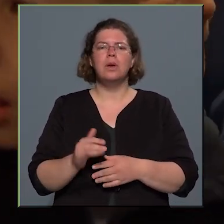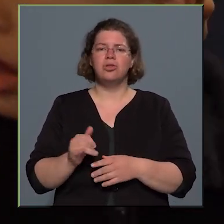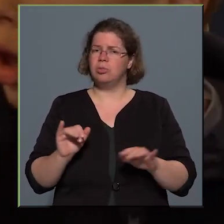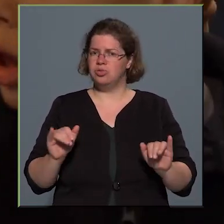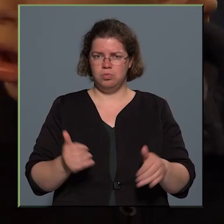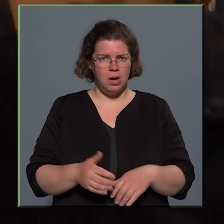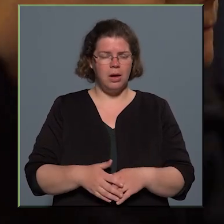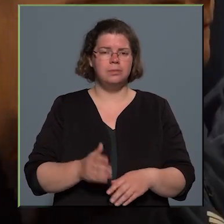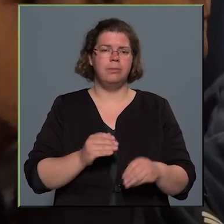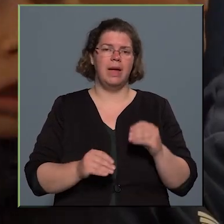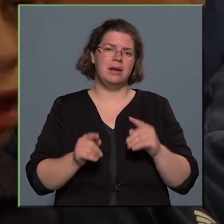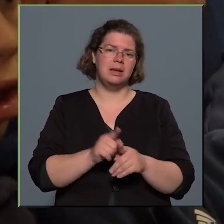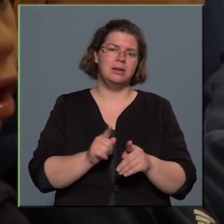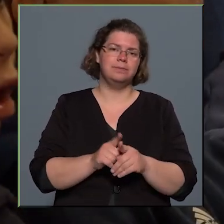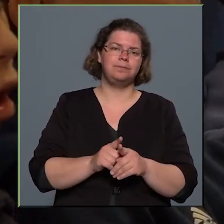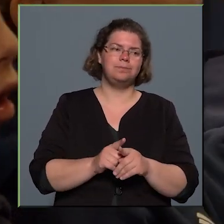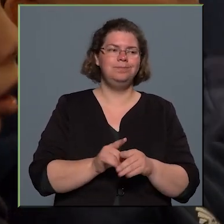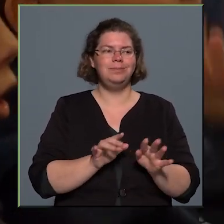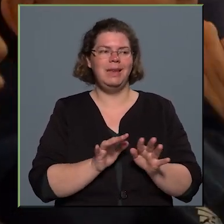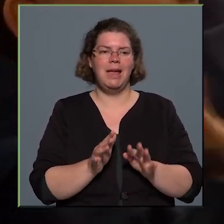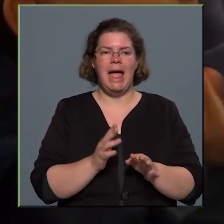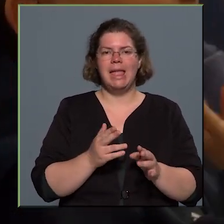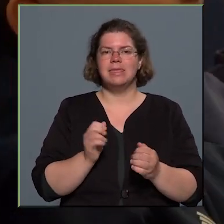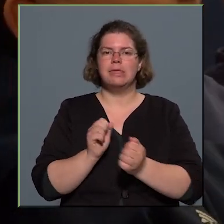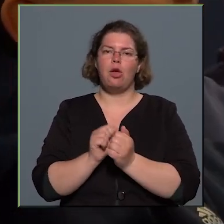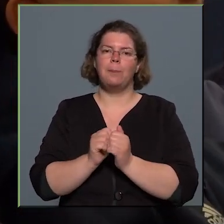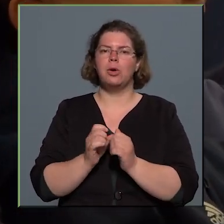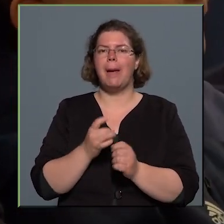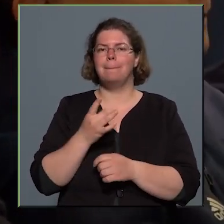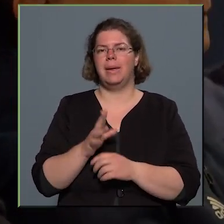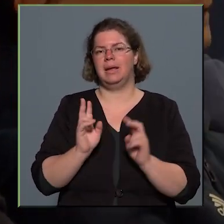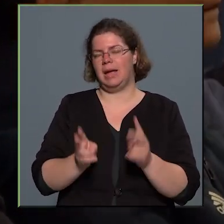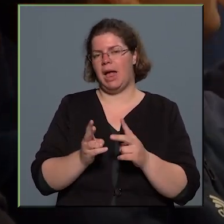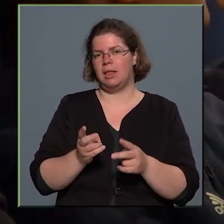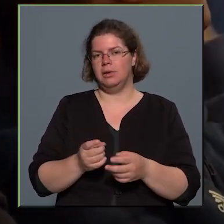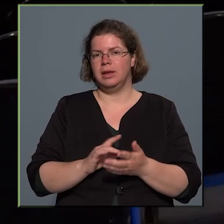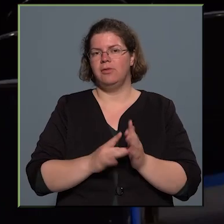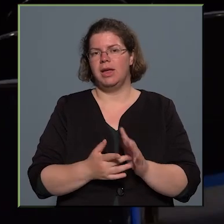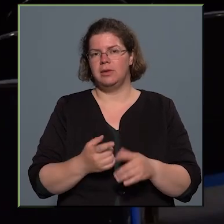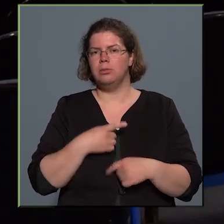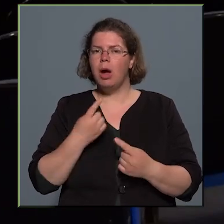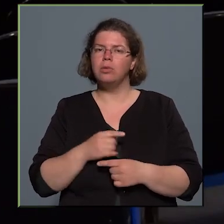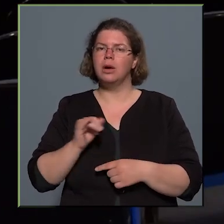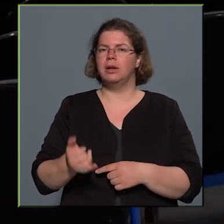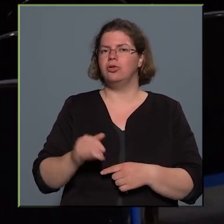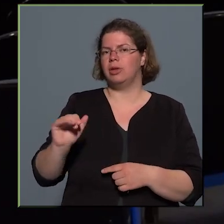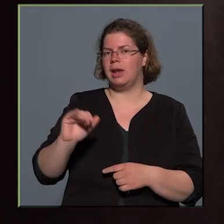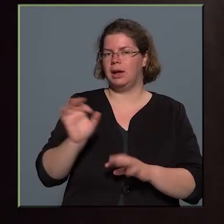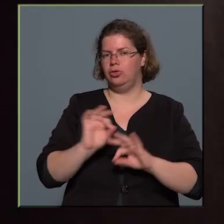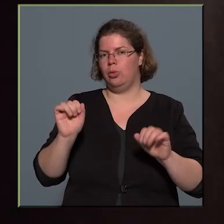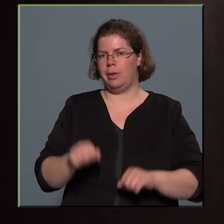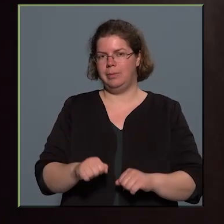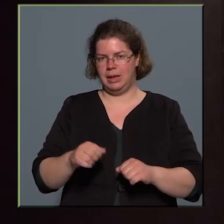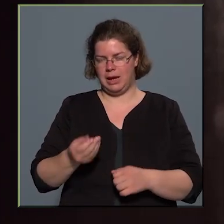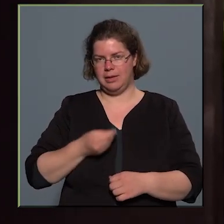baj, mert így, hát tömör ebben kell kifejezzük magunkat mi is, meg hát a gyerekek is jobban kibírják az előadást.